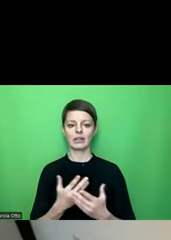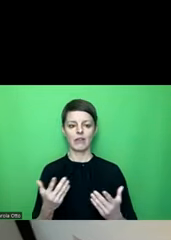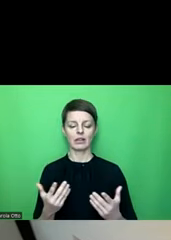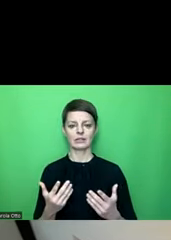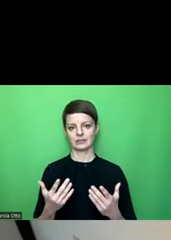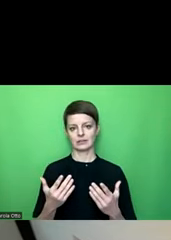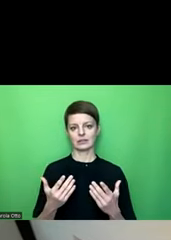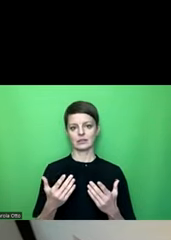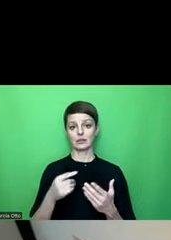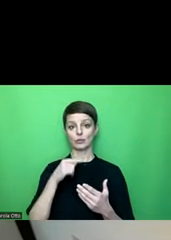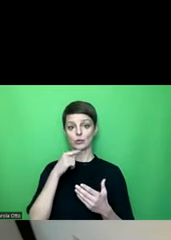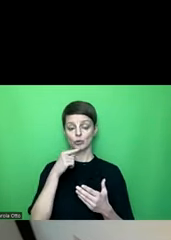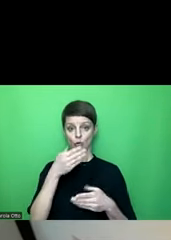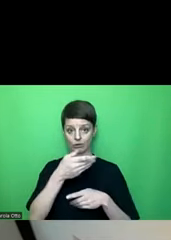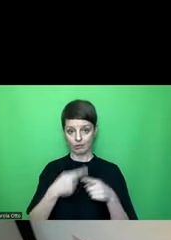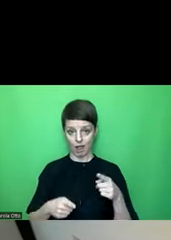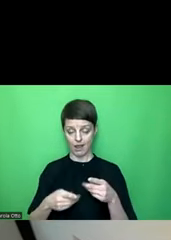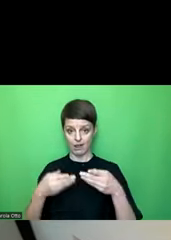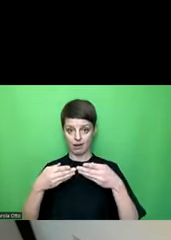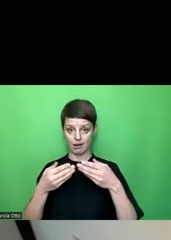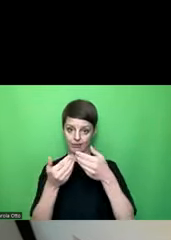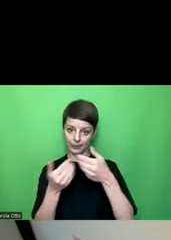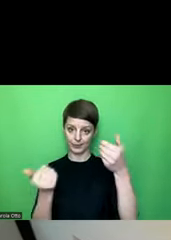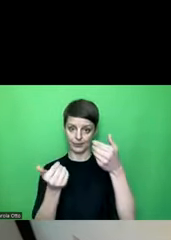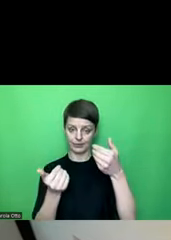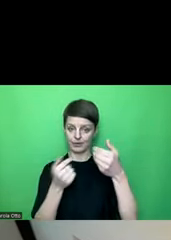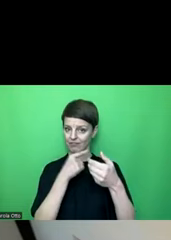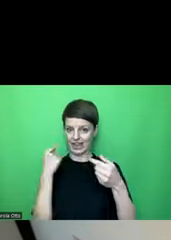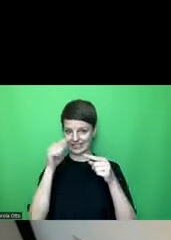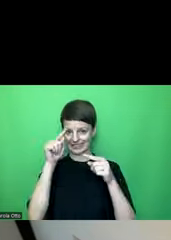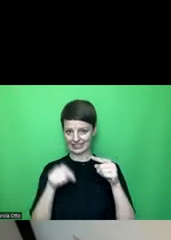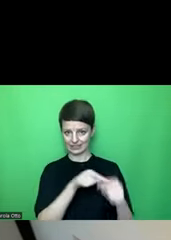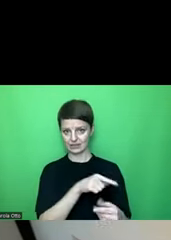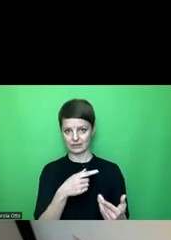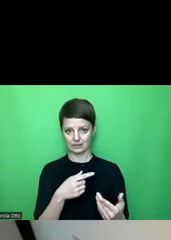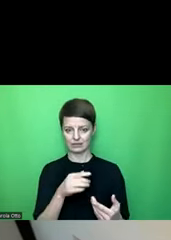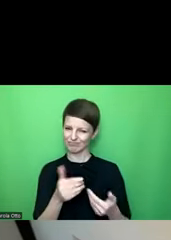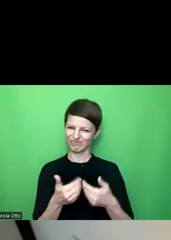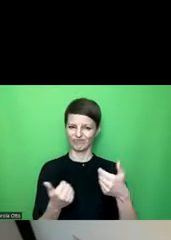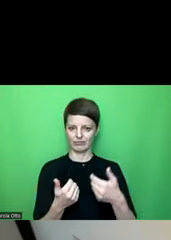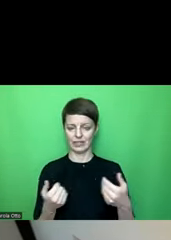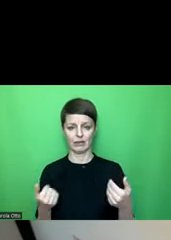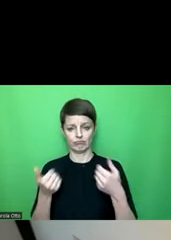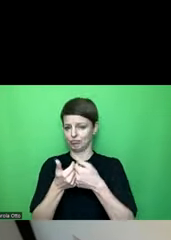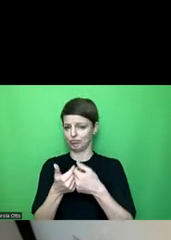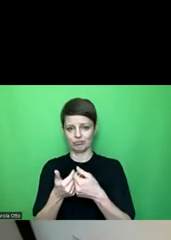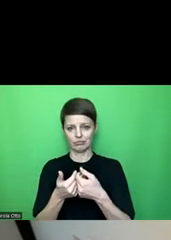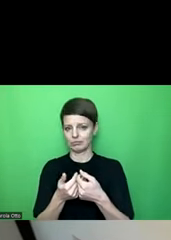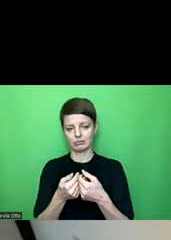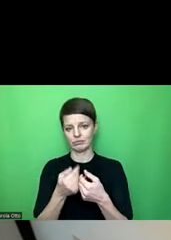Kuchenteilen eine deutliche Grenze haben, hier in dem Fall dieses Weiß und dass